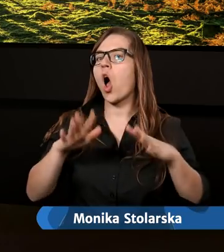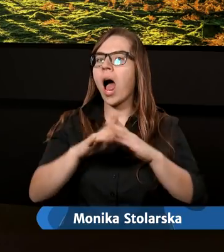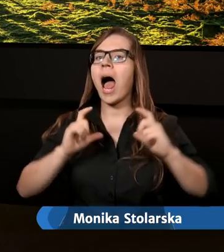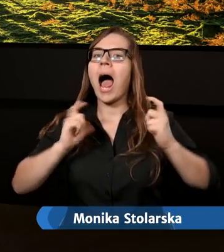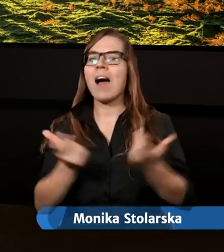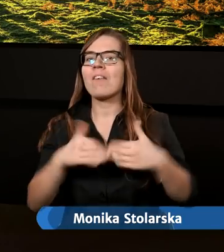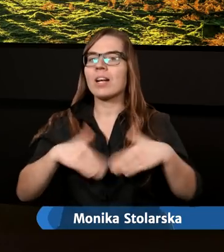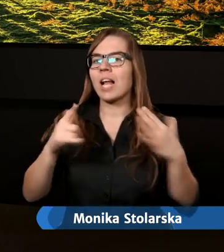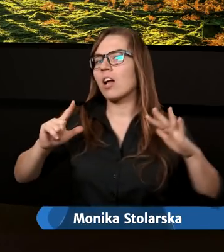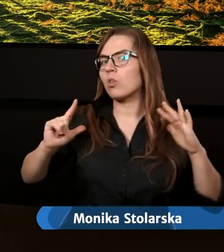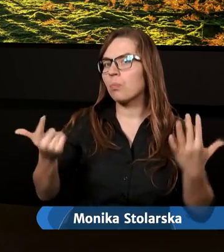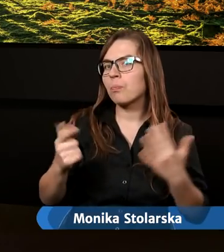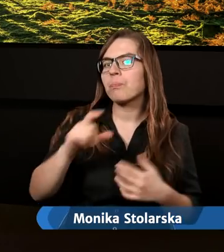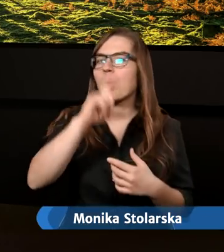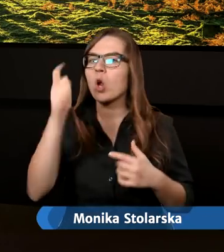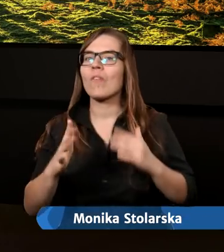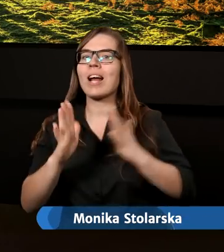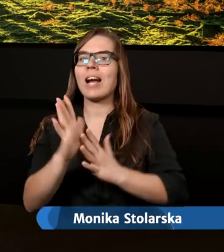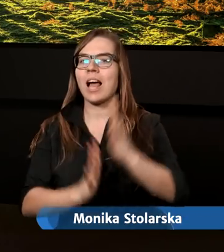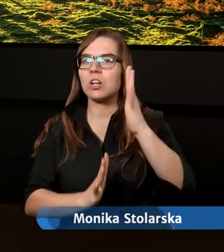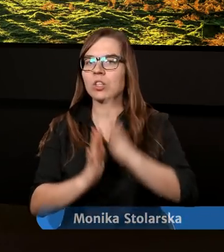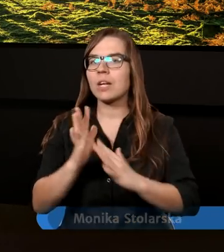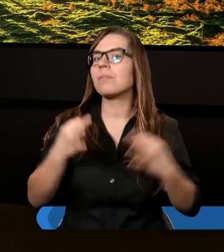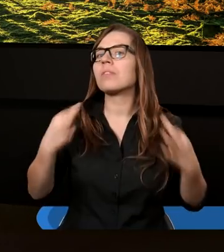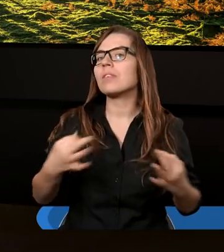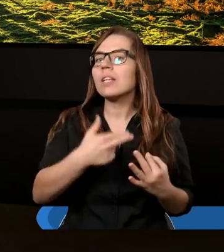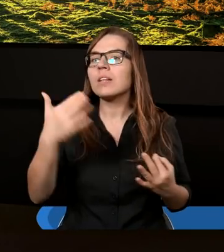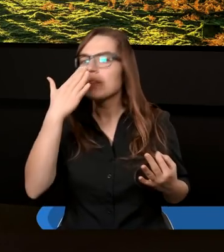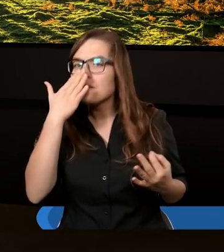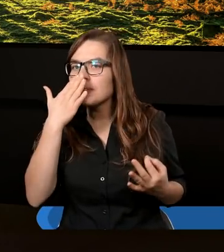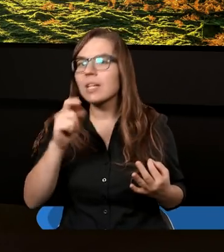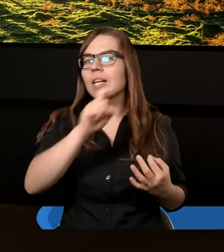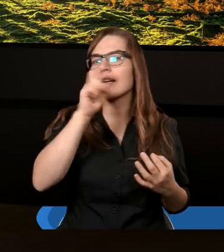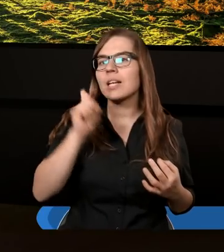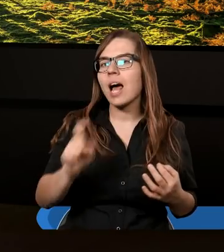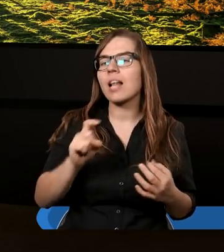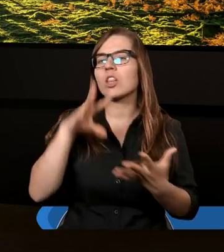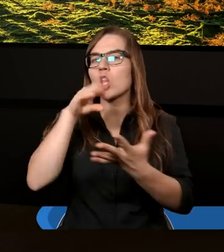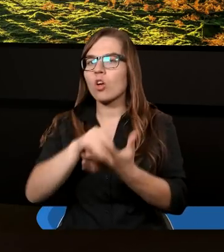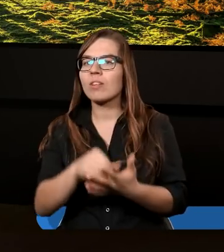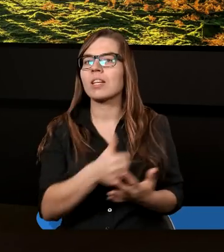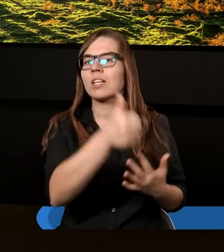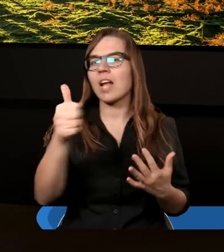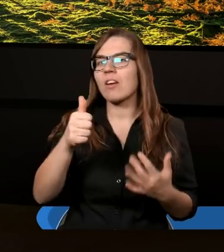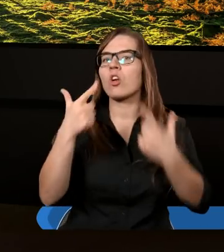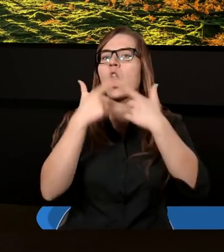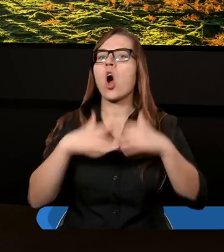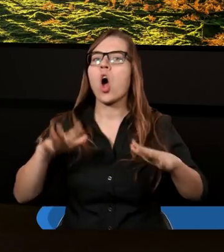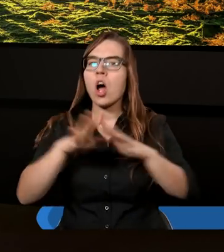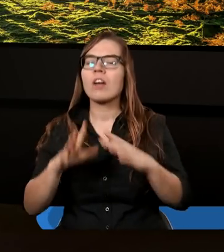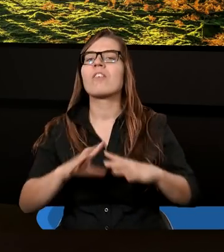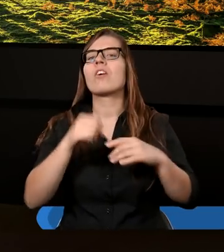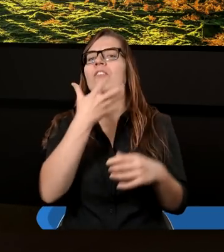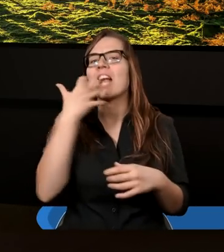Adwentystów Dnia Siódmego w Podkowie Leśnej. Dzisiejszym tematem jest zagadnienie doświadczenia jedności w Kościele